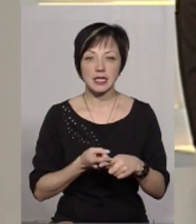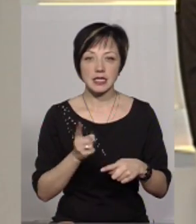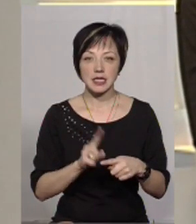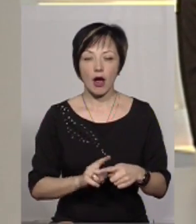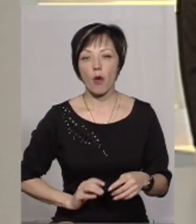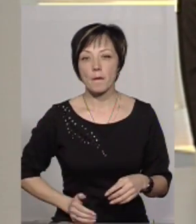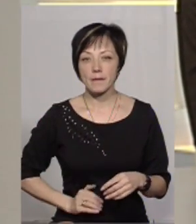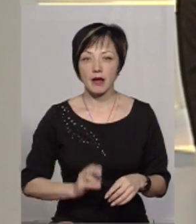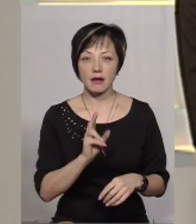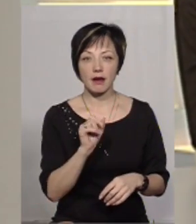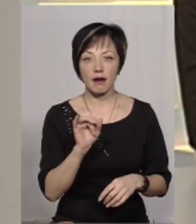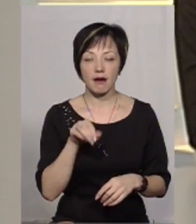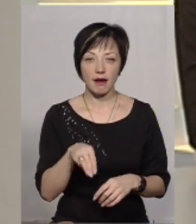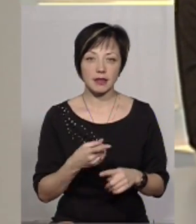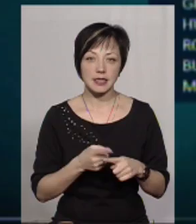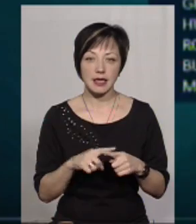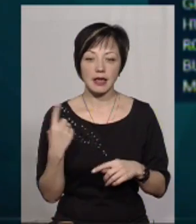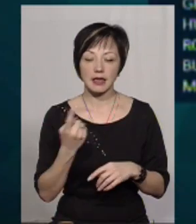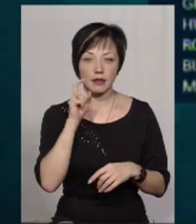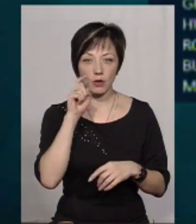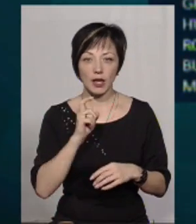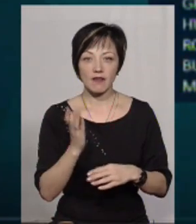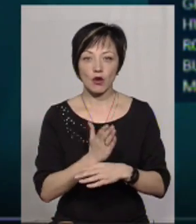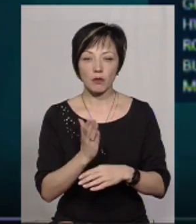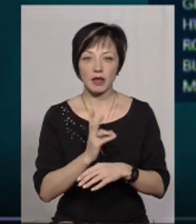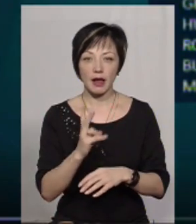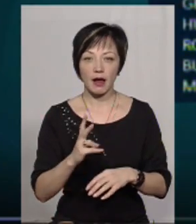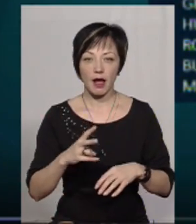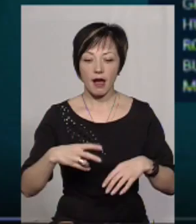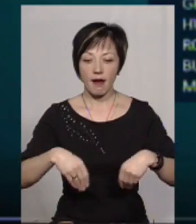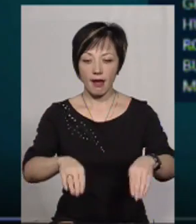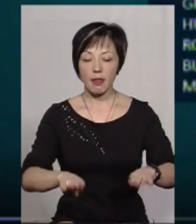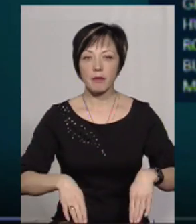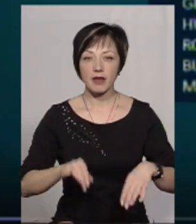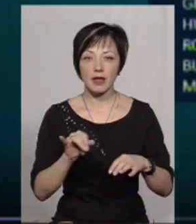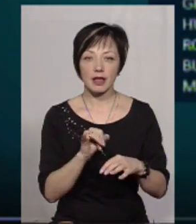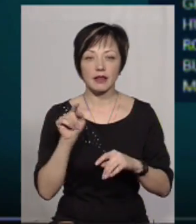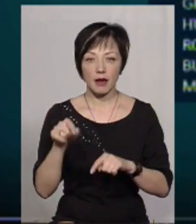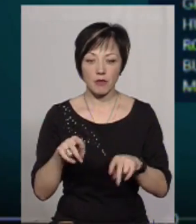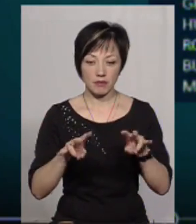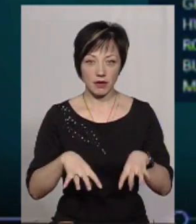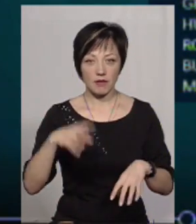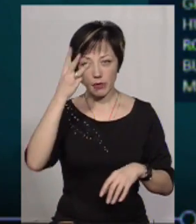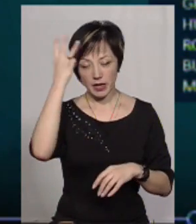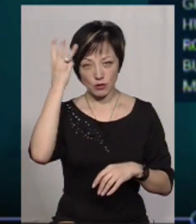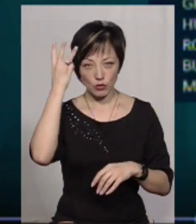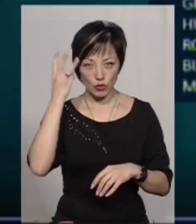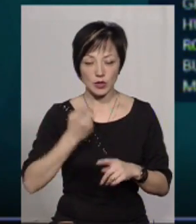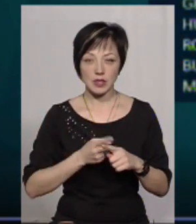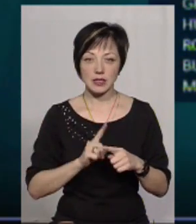Це компанія «Карац». Зауважу, це єдиний в Україні виробник килимів і розміщується підприємство також у Хмельницькому.